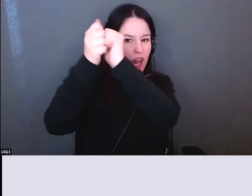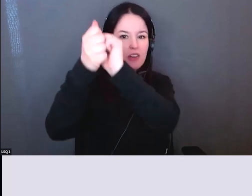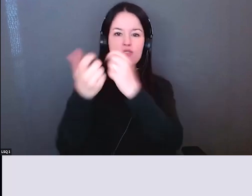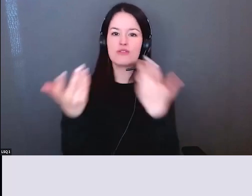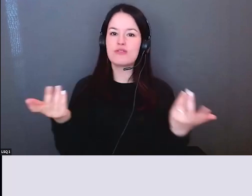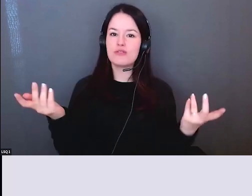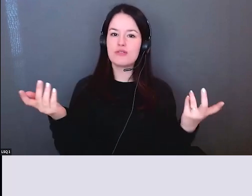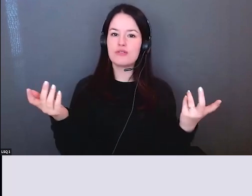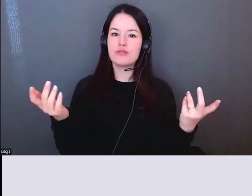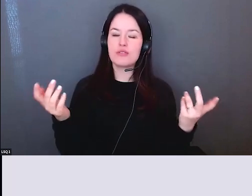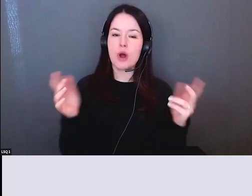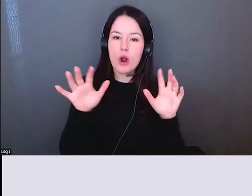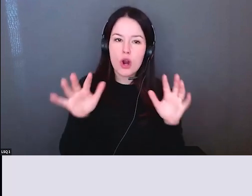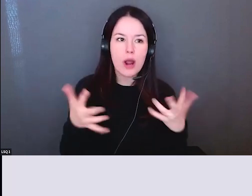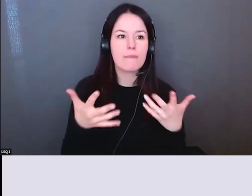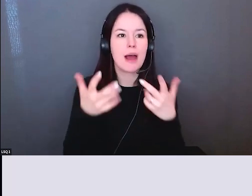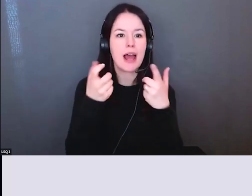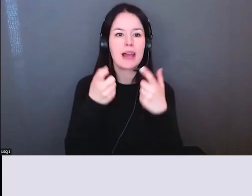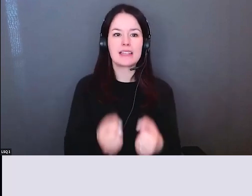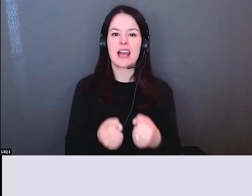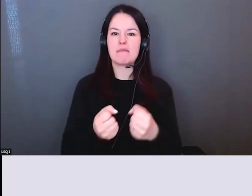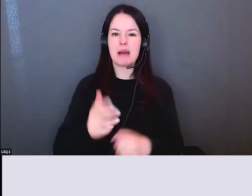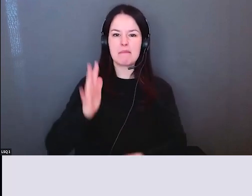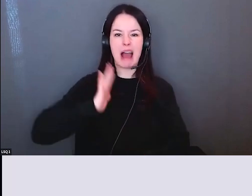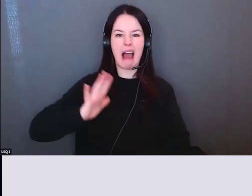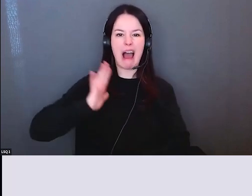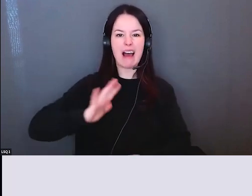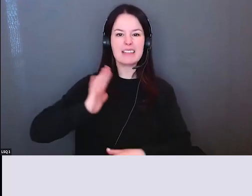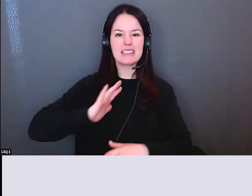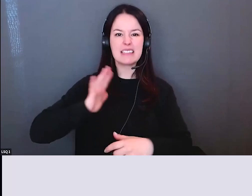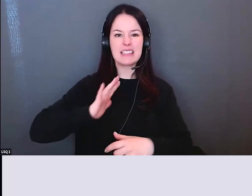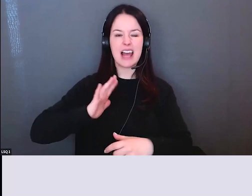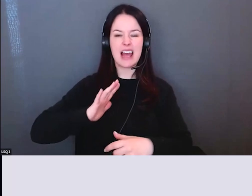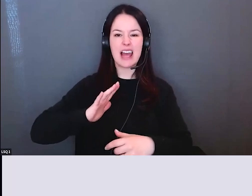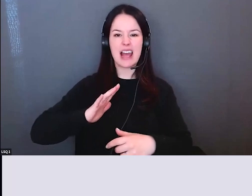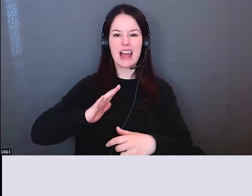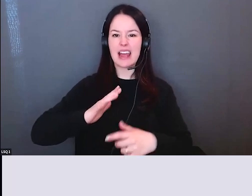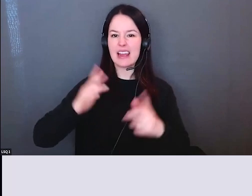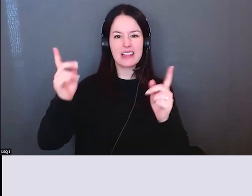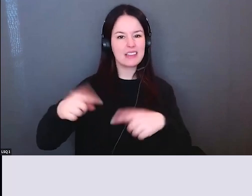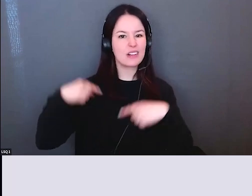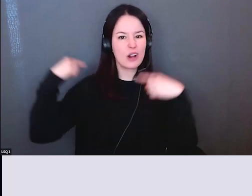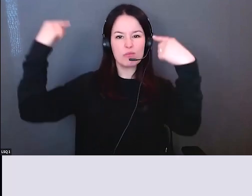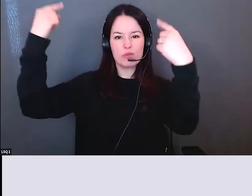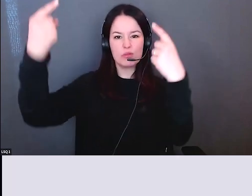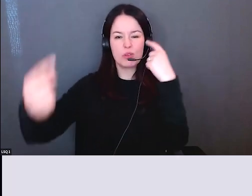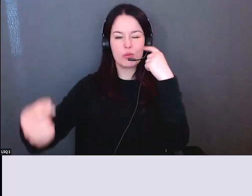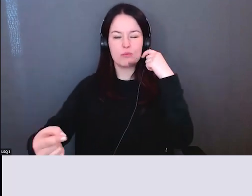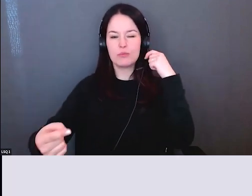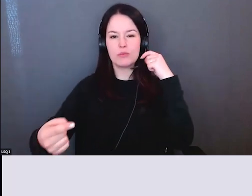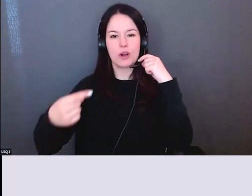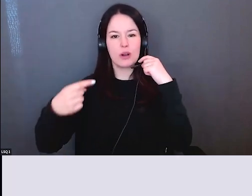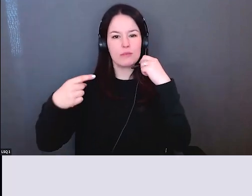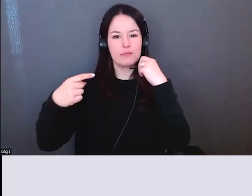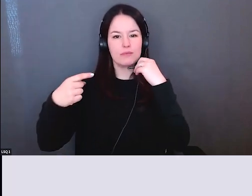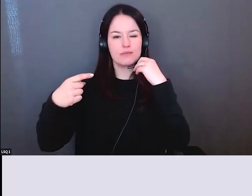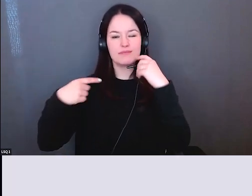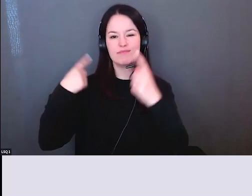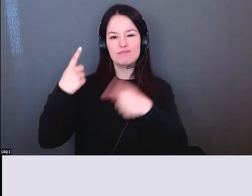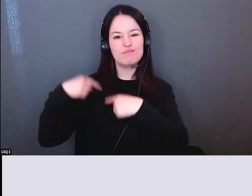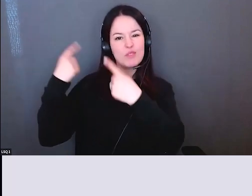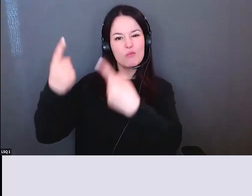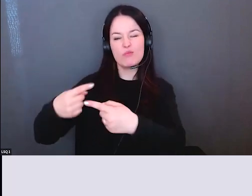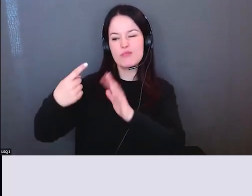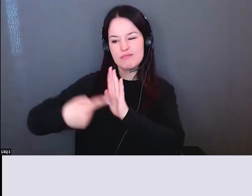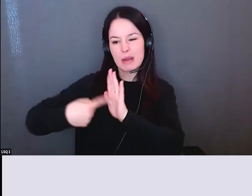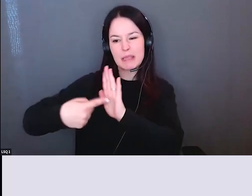donc très souvent c'est l'intégration l'esprit est là c'est bon mais ce qui